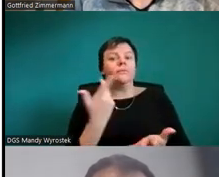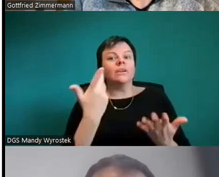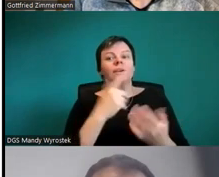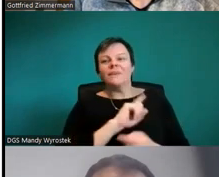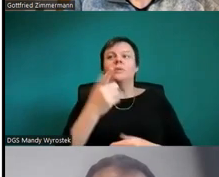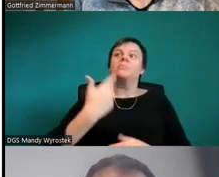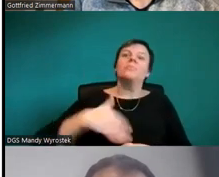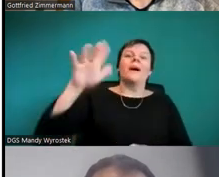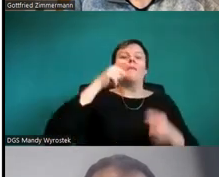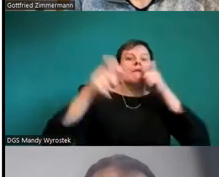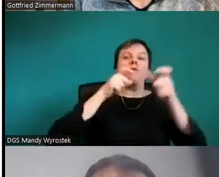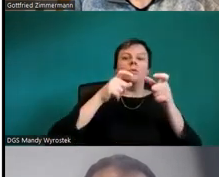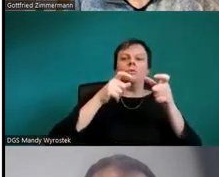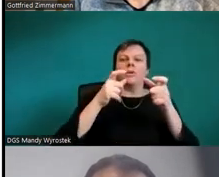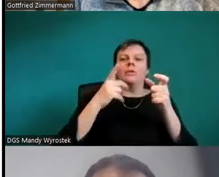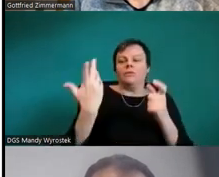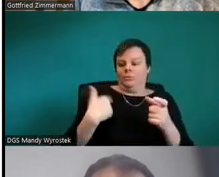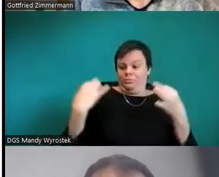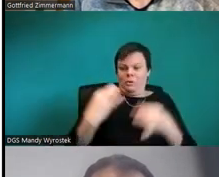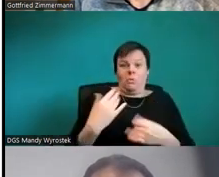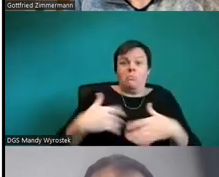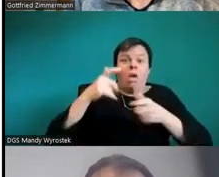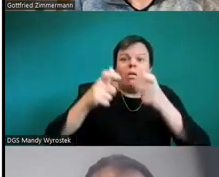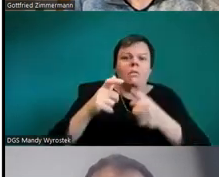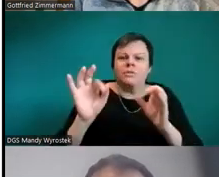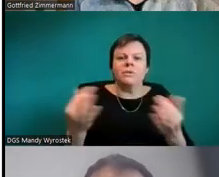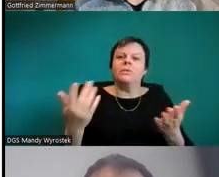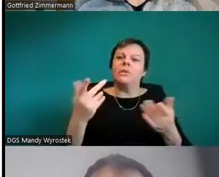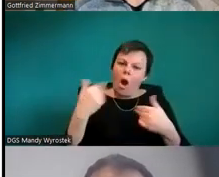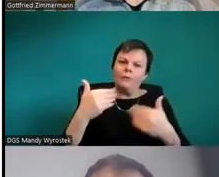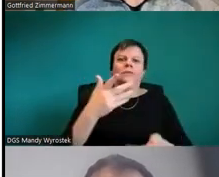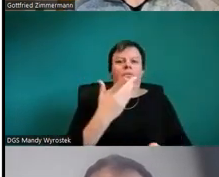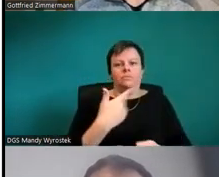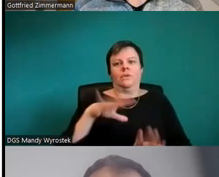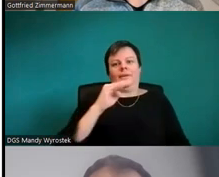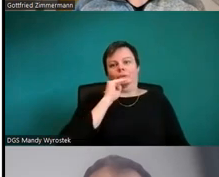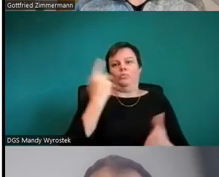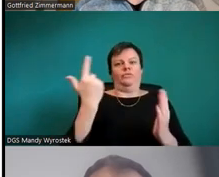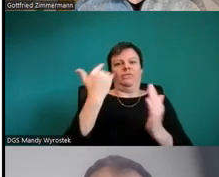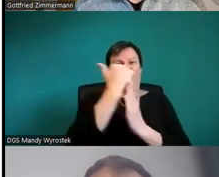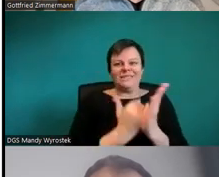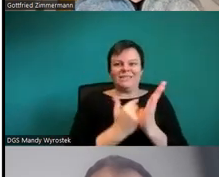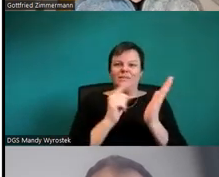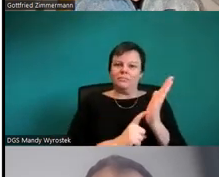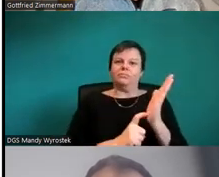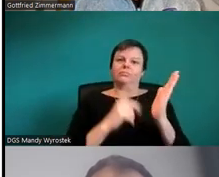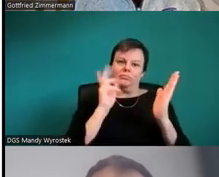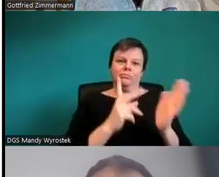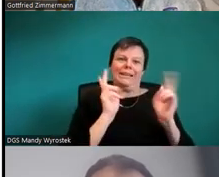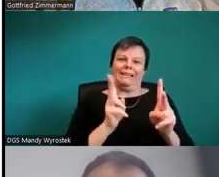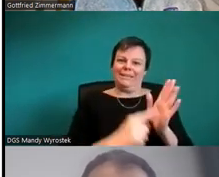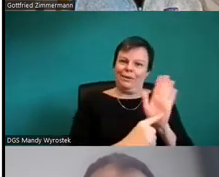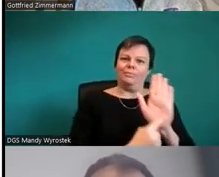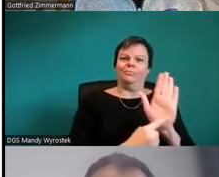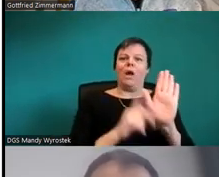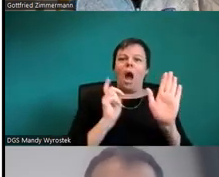Liste, wenn man die richtig darstellt, was dann auch eben das Diagramm ausdrücken soll. Ja, eine